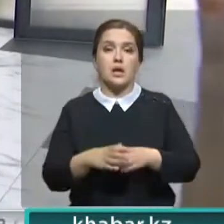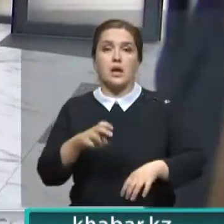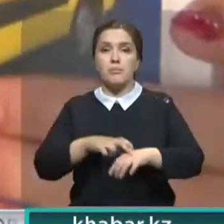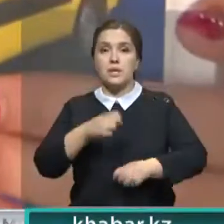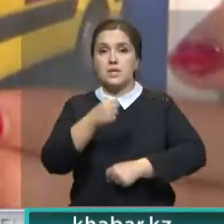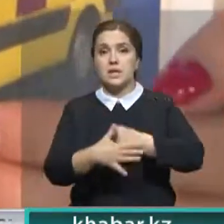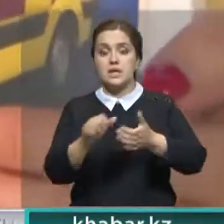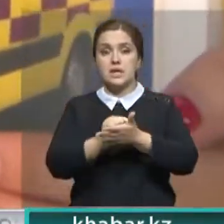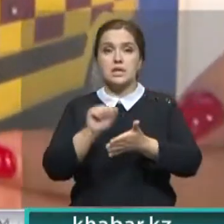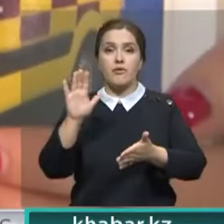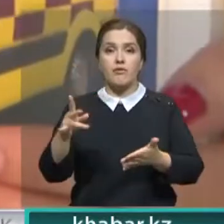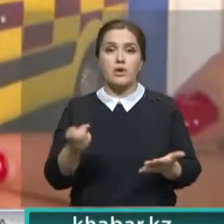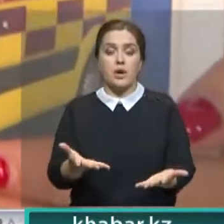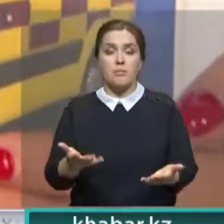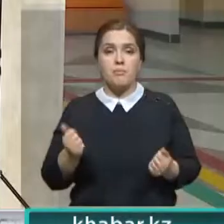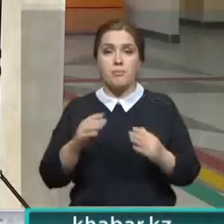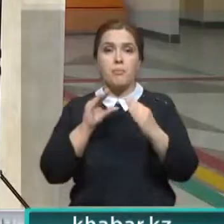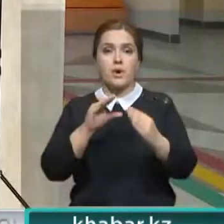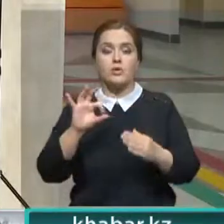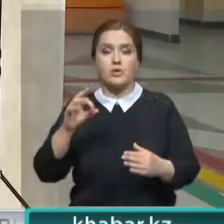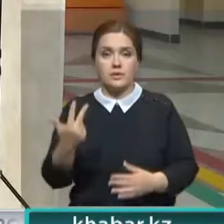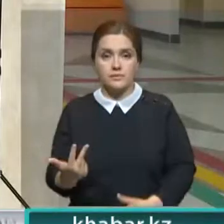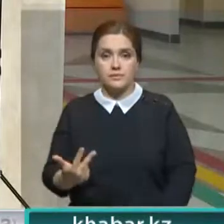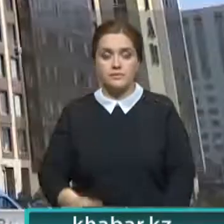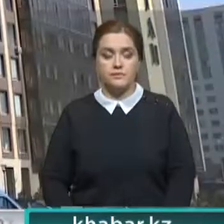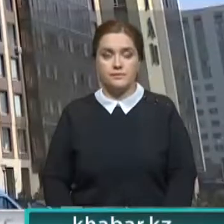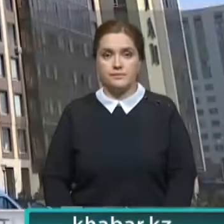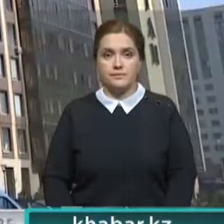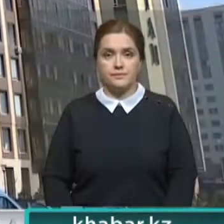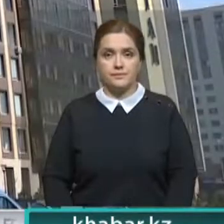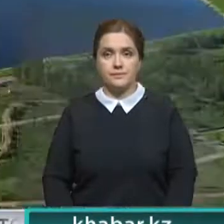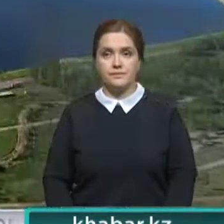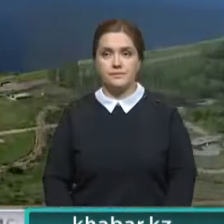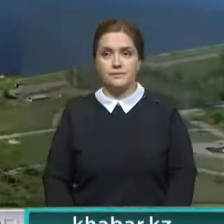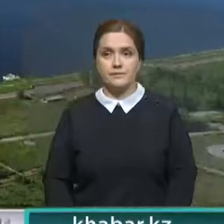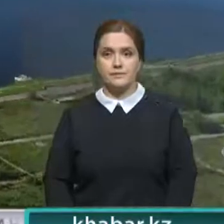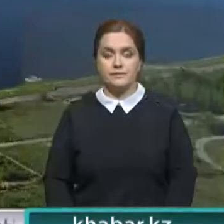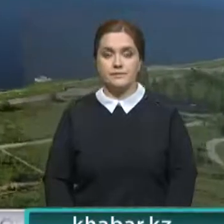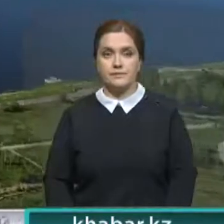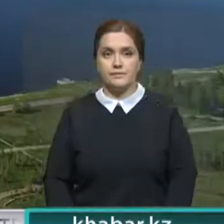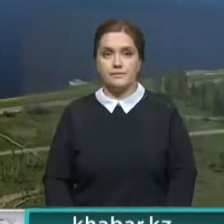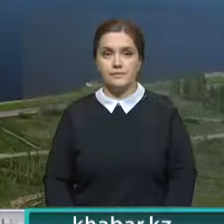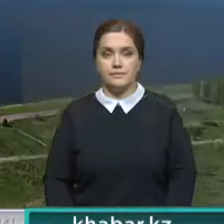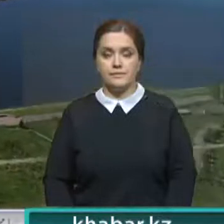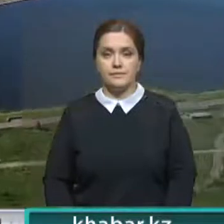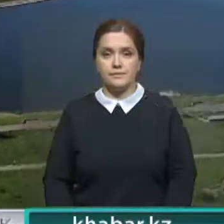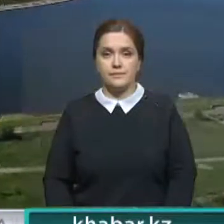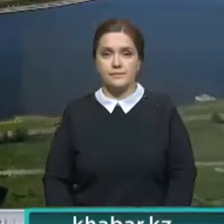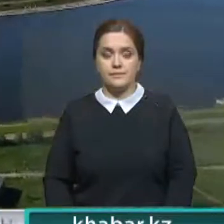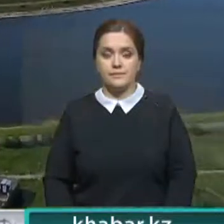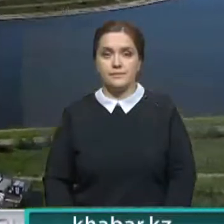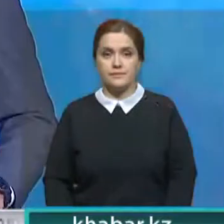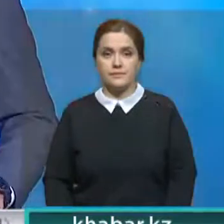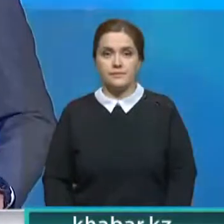сертификат на получение машины скорой помощи. Тимур Казагулов при поддержке телерадиокомплекса президента. Итоги дня.